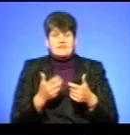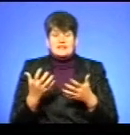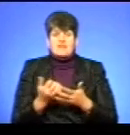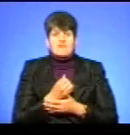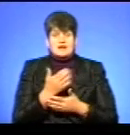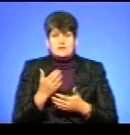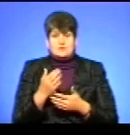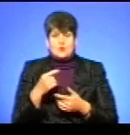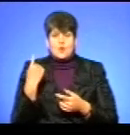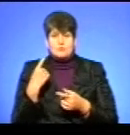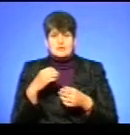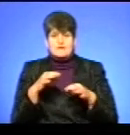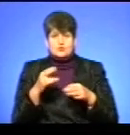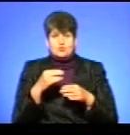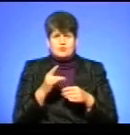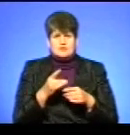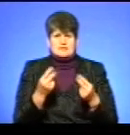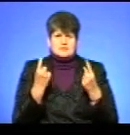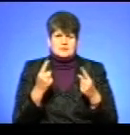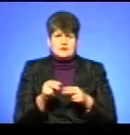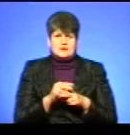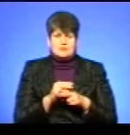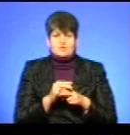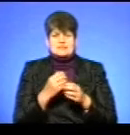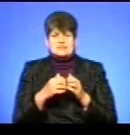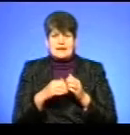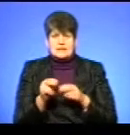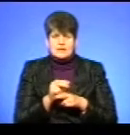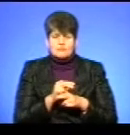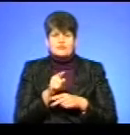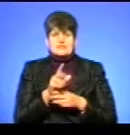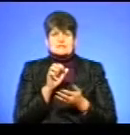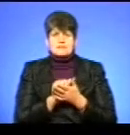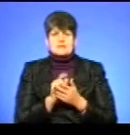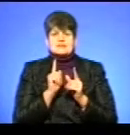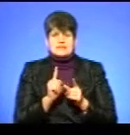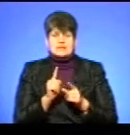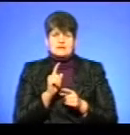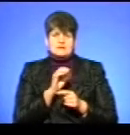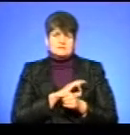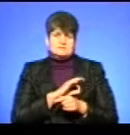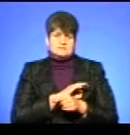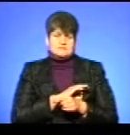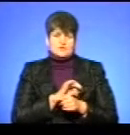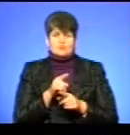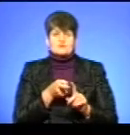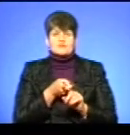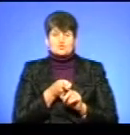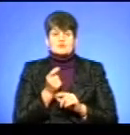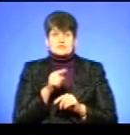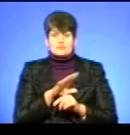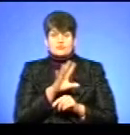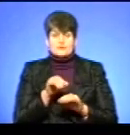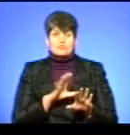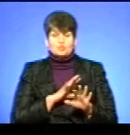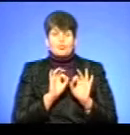виграв облавтодор, не капітальний ремонт, не середній ремонт, не поточний ремонт, вони займаються тільки експлуатацією. І тому в зв'язку з тим, що всім було